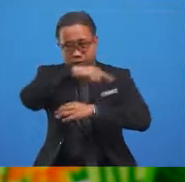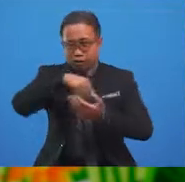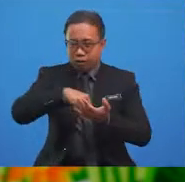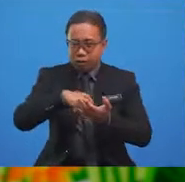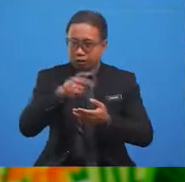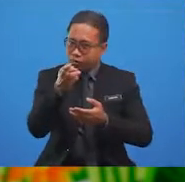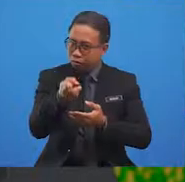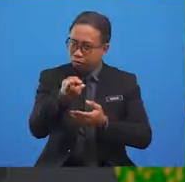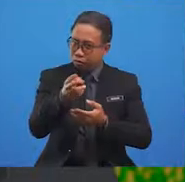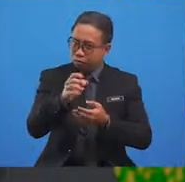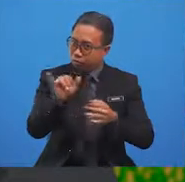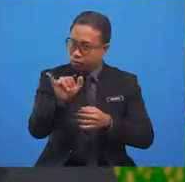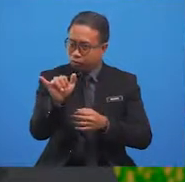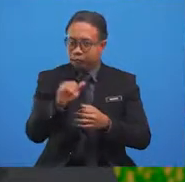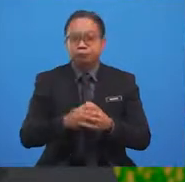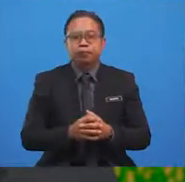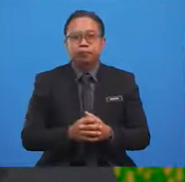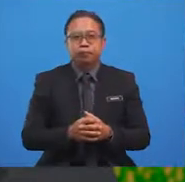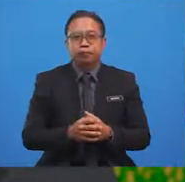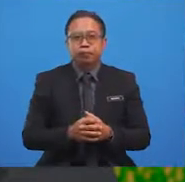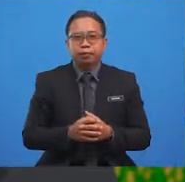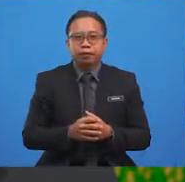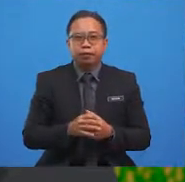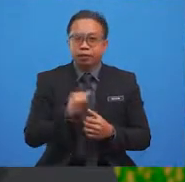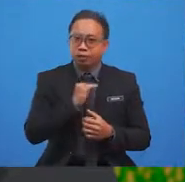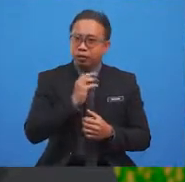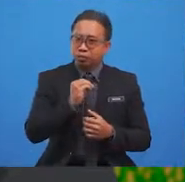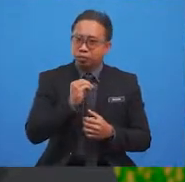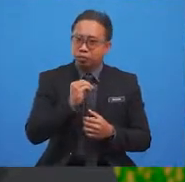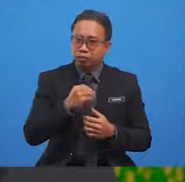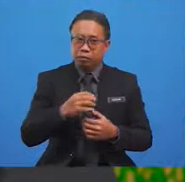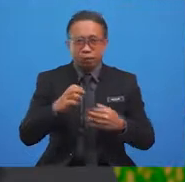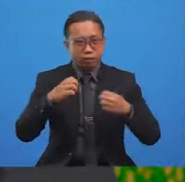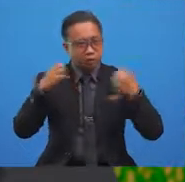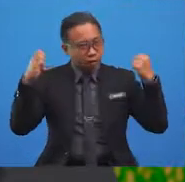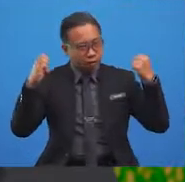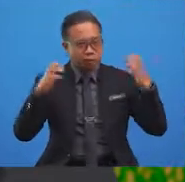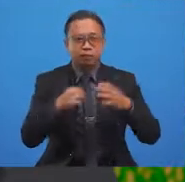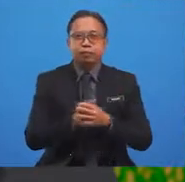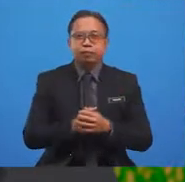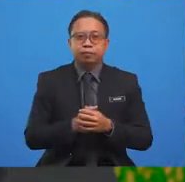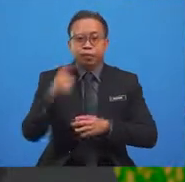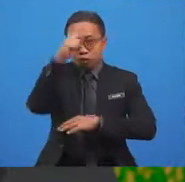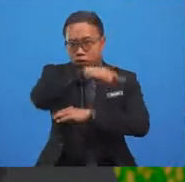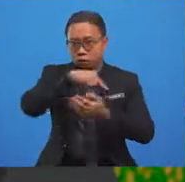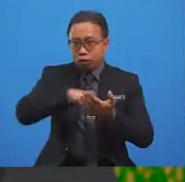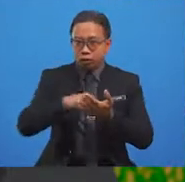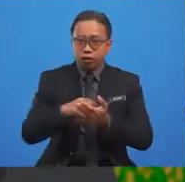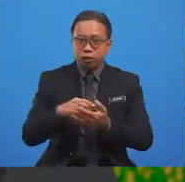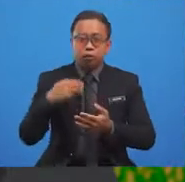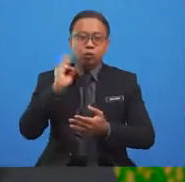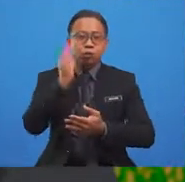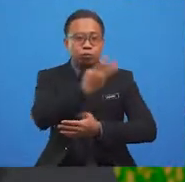Adakah Baiklah, saya benar-benar senang, YOLO. Hari ini, akan